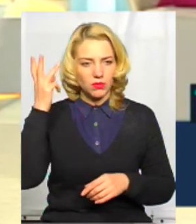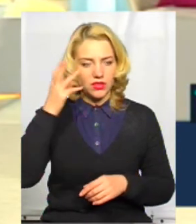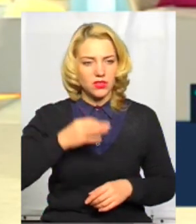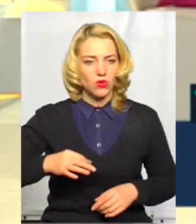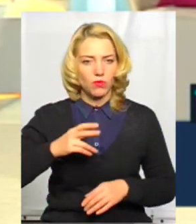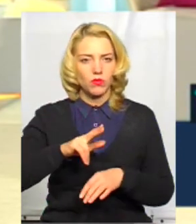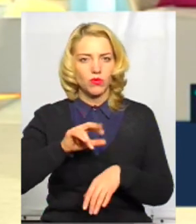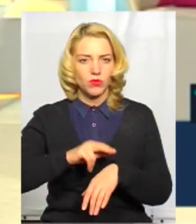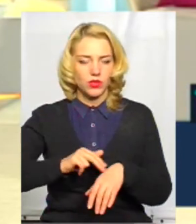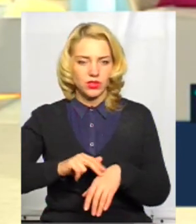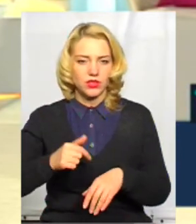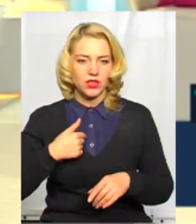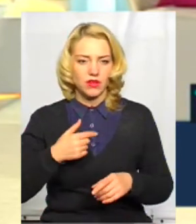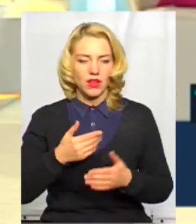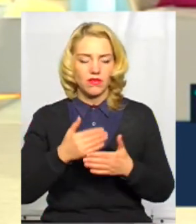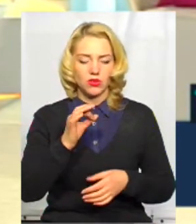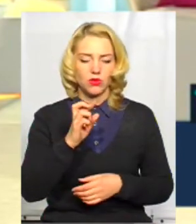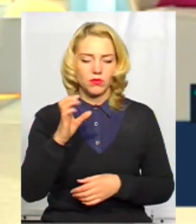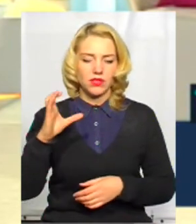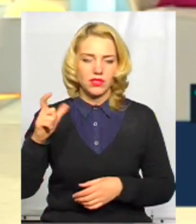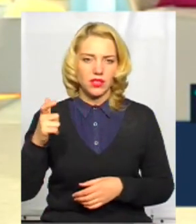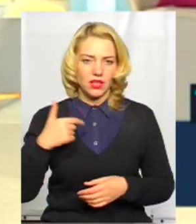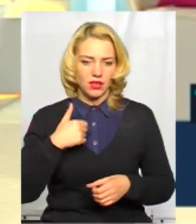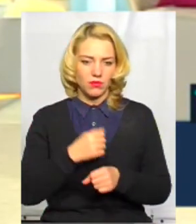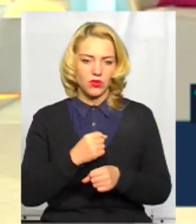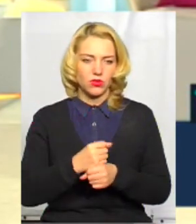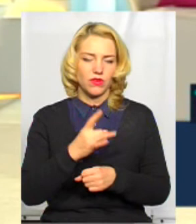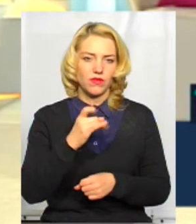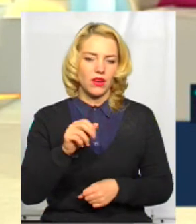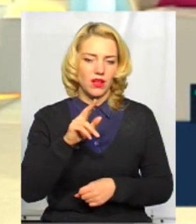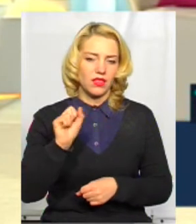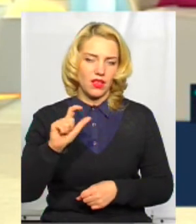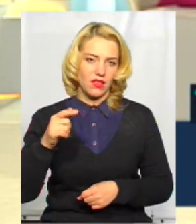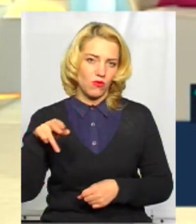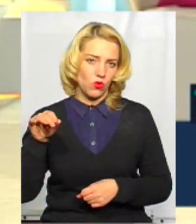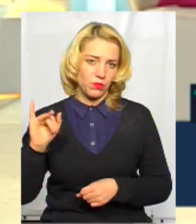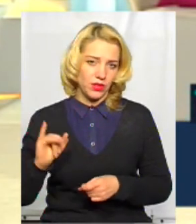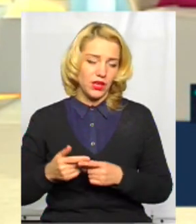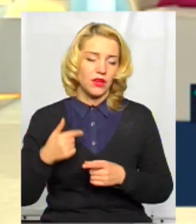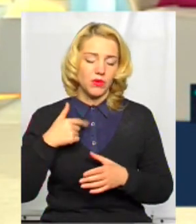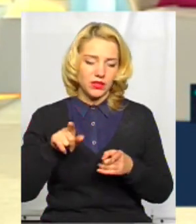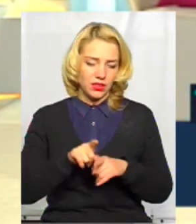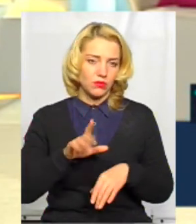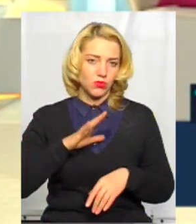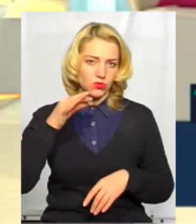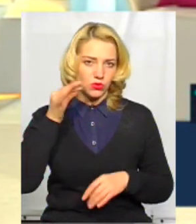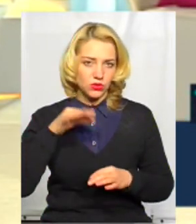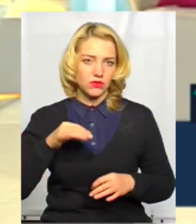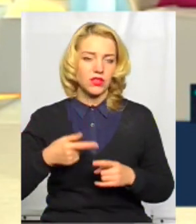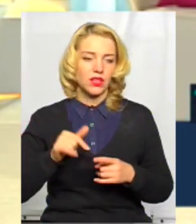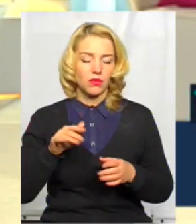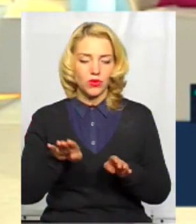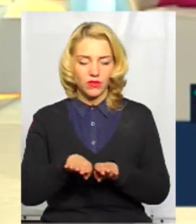Тобто я координував його від імені ОБСЄ та Ради Європи. Тобто і такий певний управлінський досвід в мене також був. Звичайно, це не